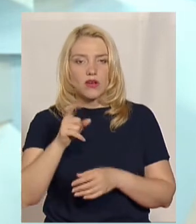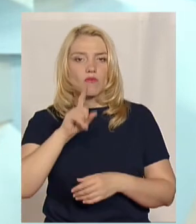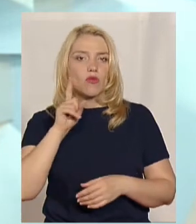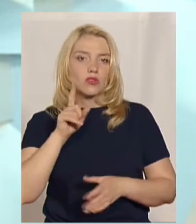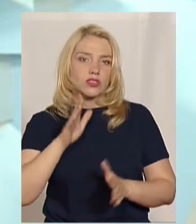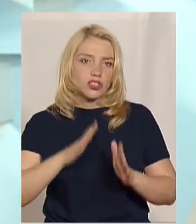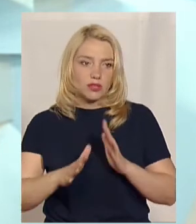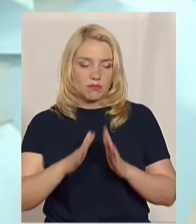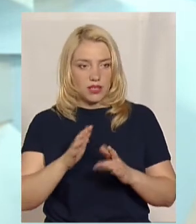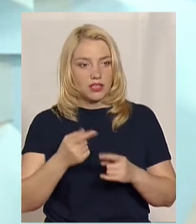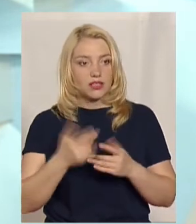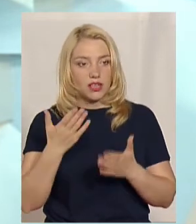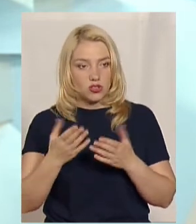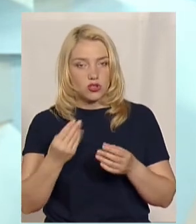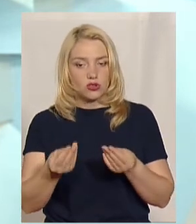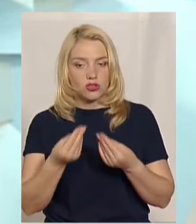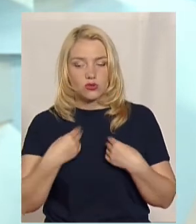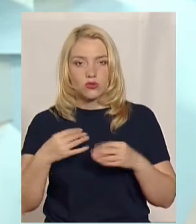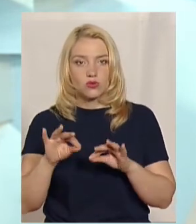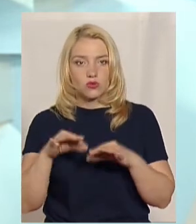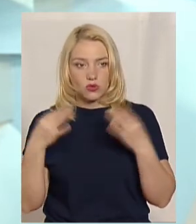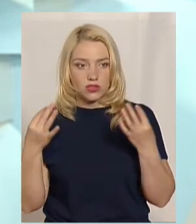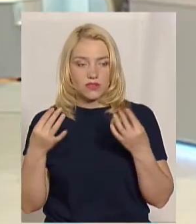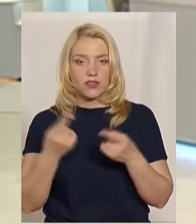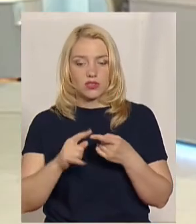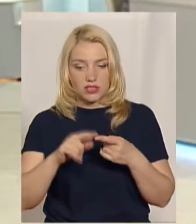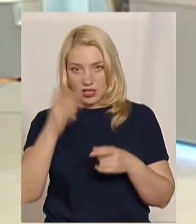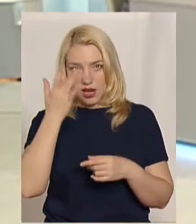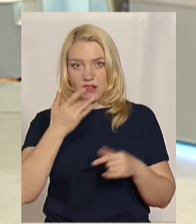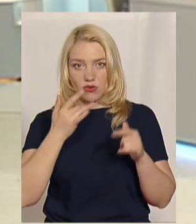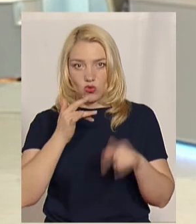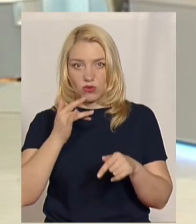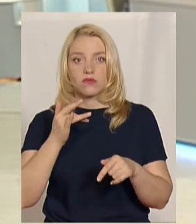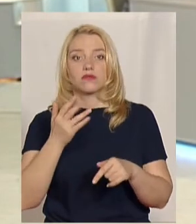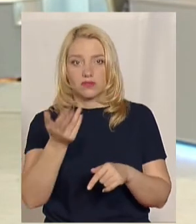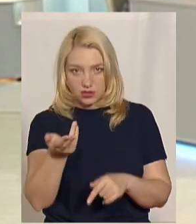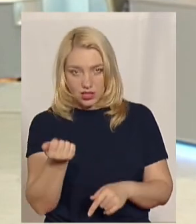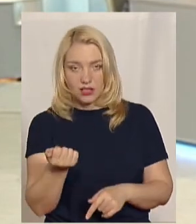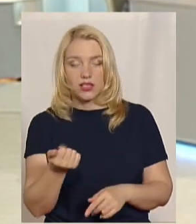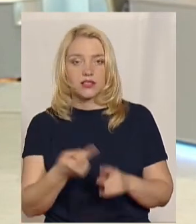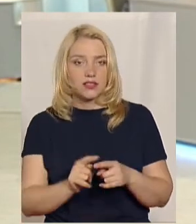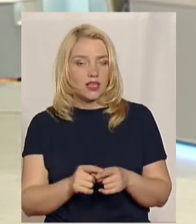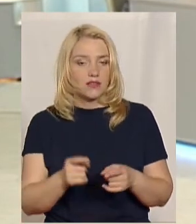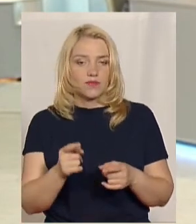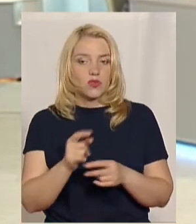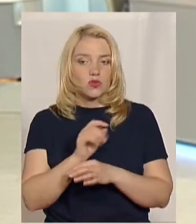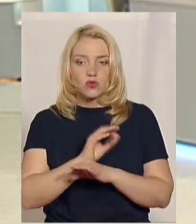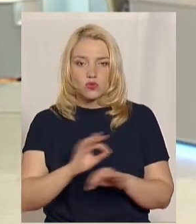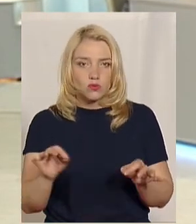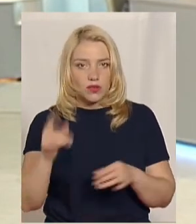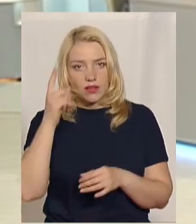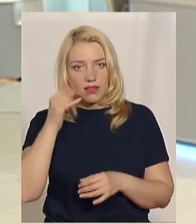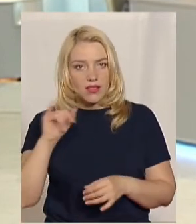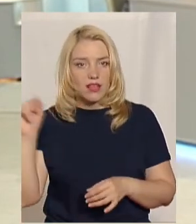Взяти ці фільми, якщо нам дадуть дозвіл на них, то... Навіть оце літом, так? Так. Я думаю, це супер ідея. Якщо дійсно буде дозвіл,